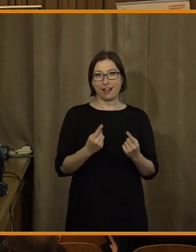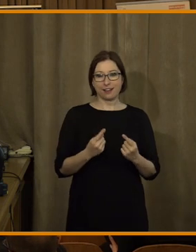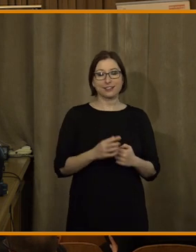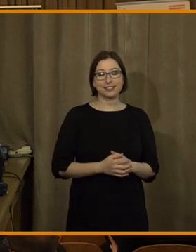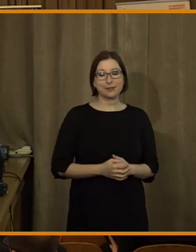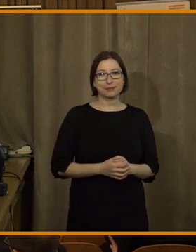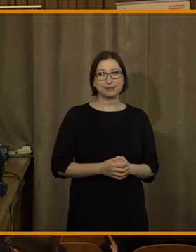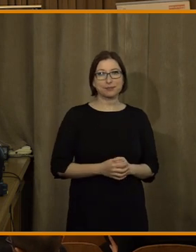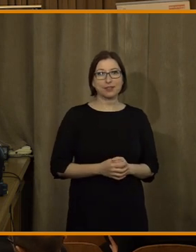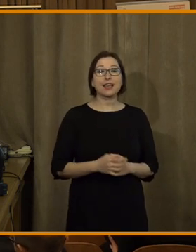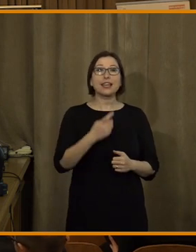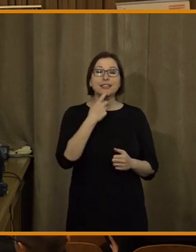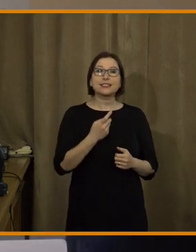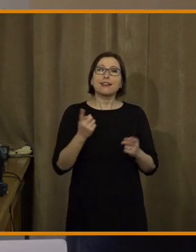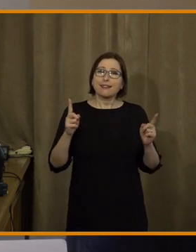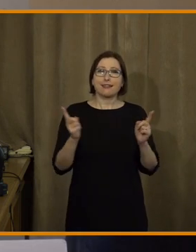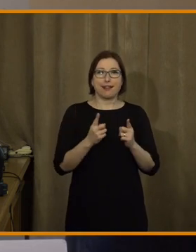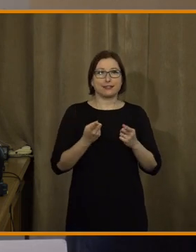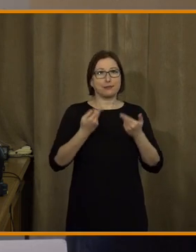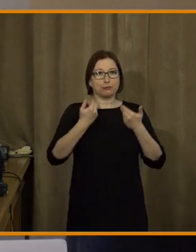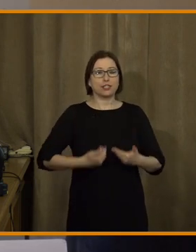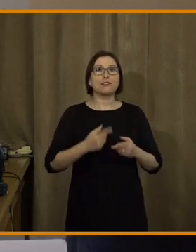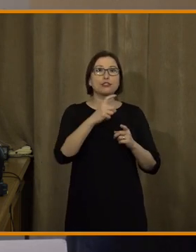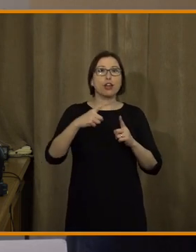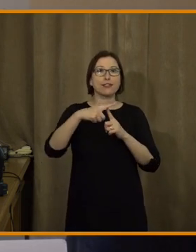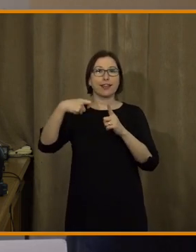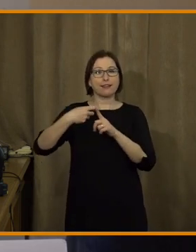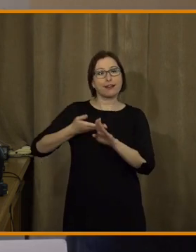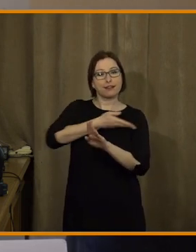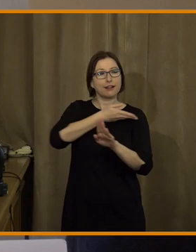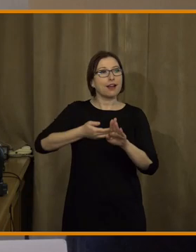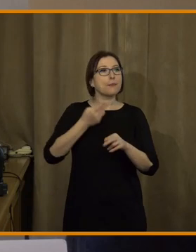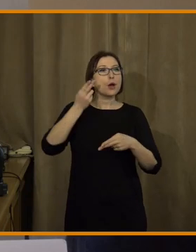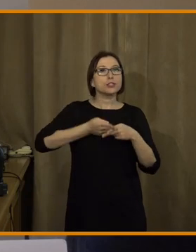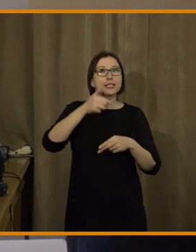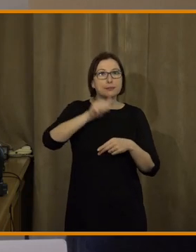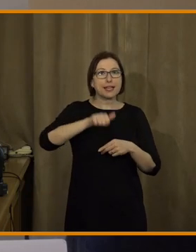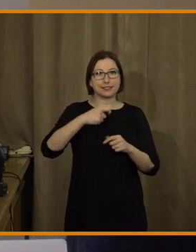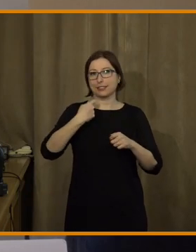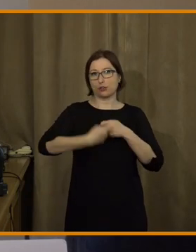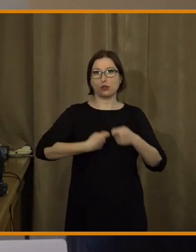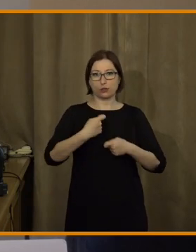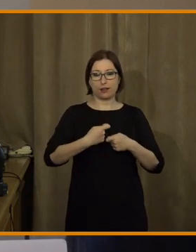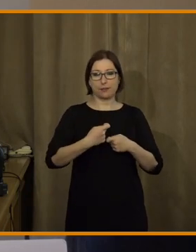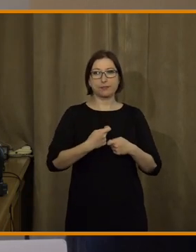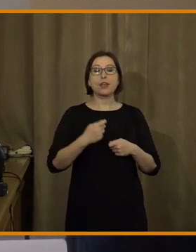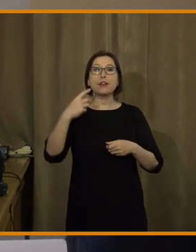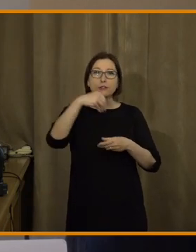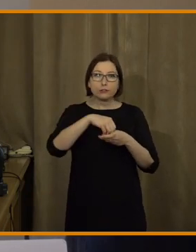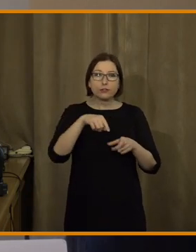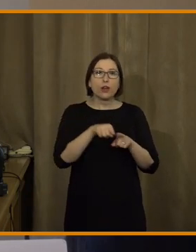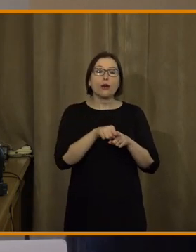bych vám ráda v krátkosti představila, co ČTK v posledních letech a v posledních měsících dělá při tvorbě